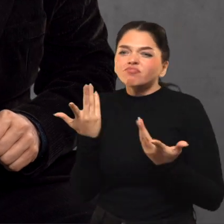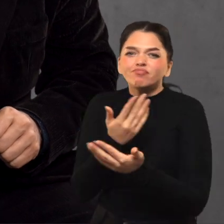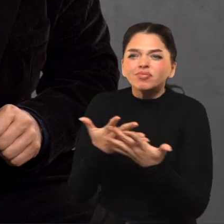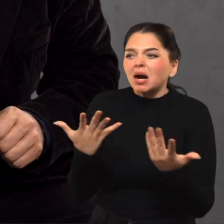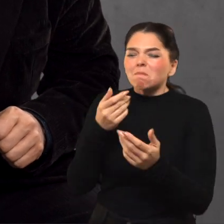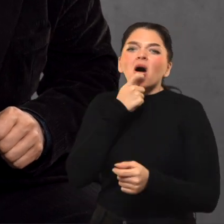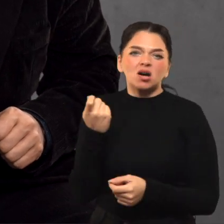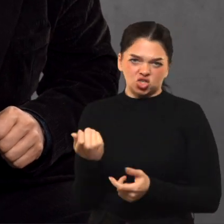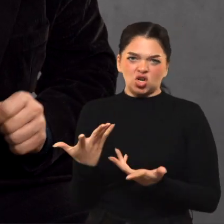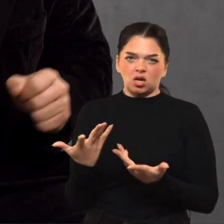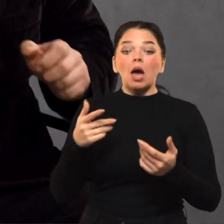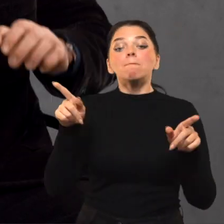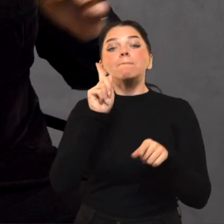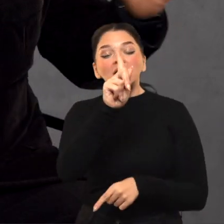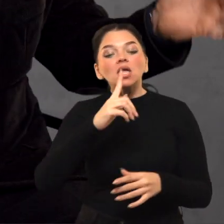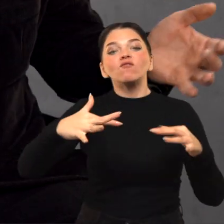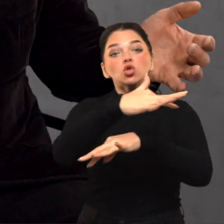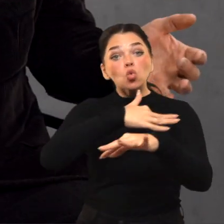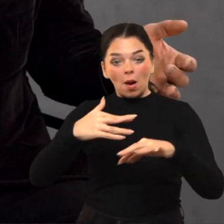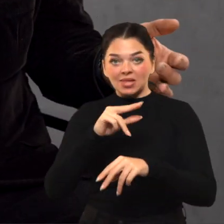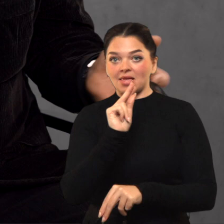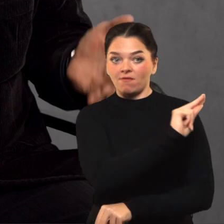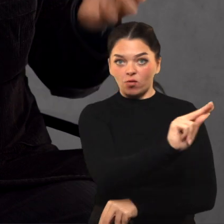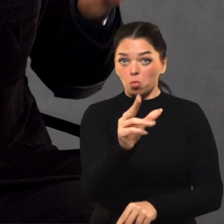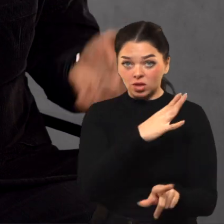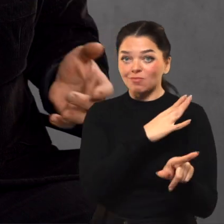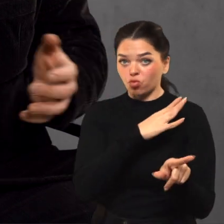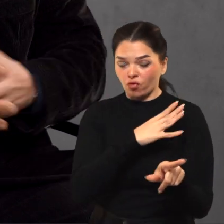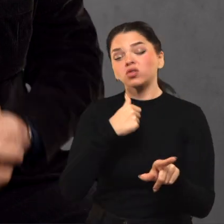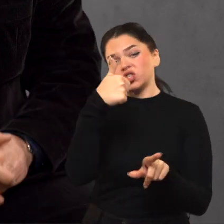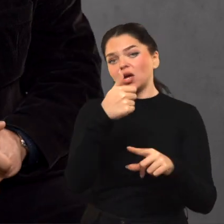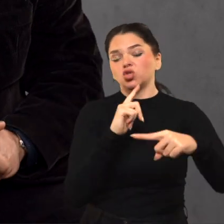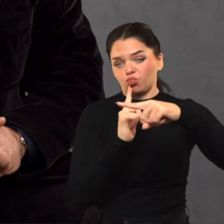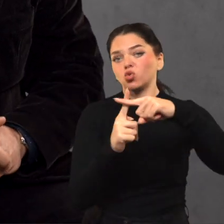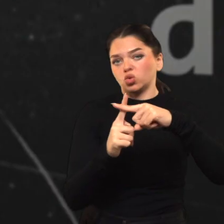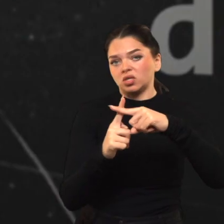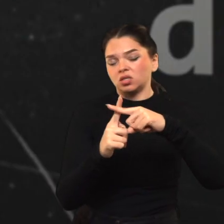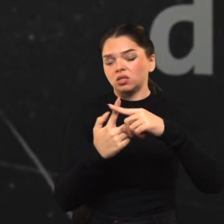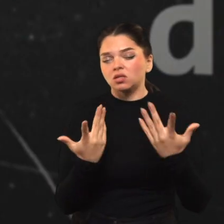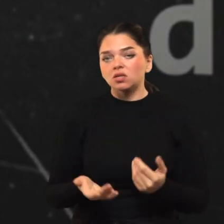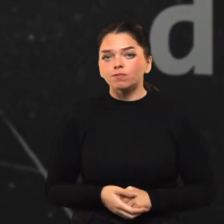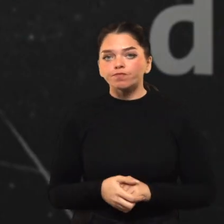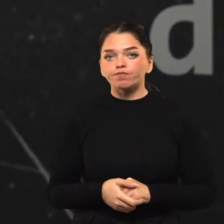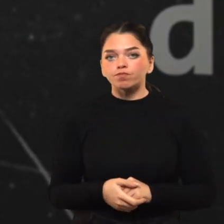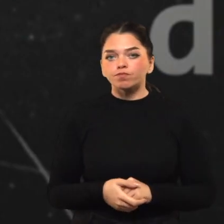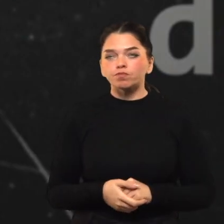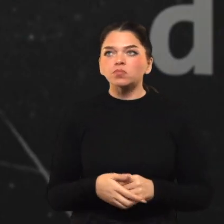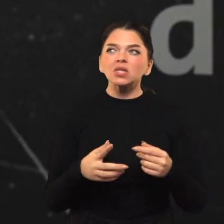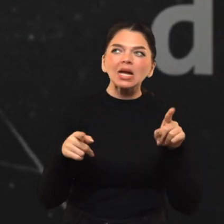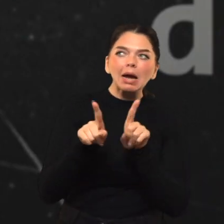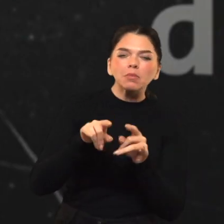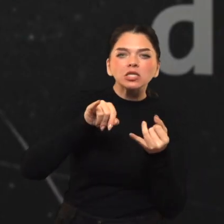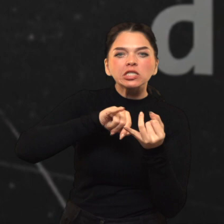kas labai gerai buvo. Iš tikrųjų. Va čia tas informavimas, visuomenės, artėjo problema, buvo padarytas tinkamai laikų. Kalnasi toks, kad